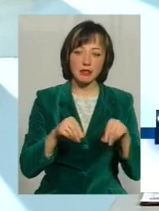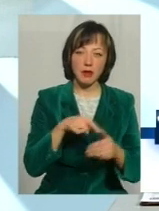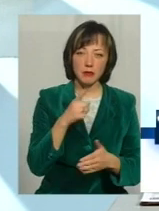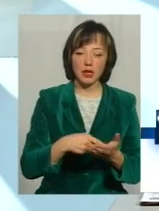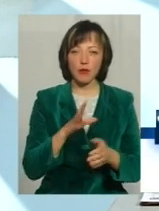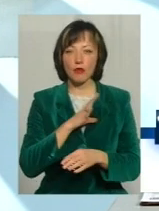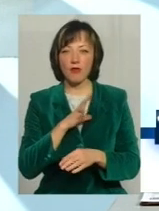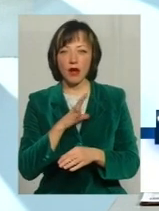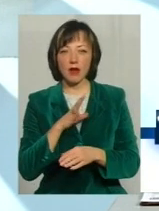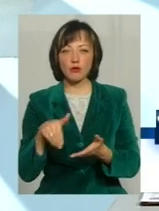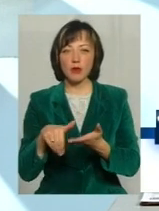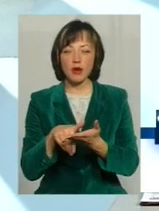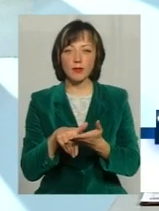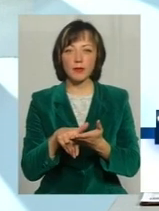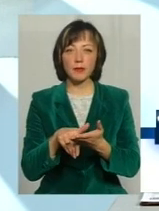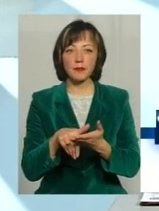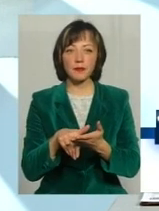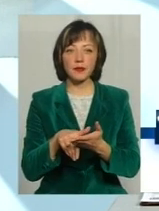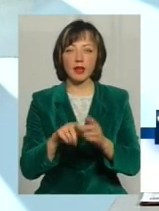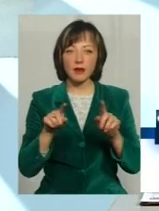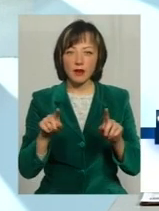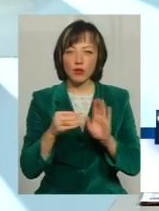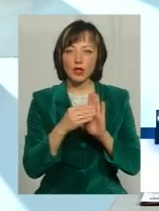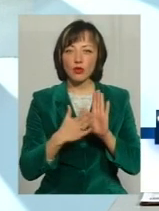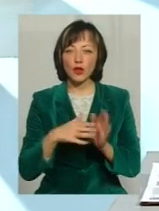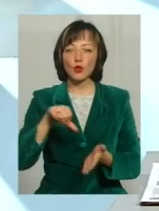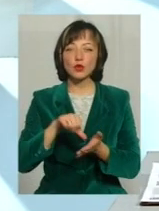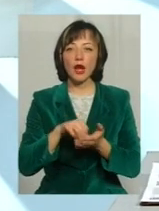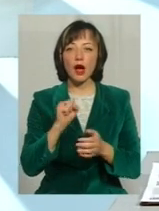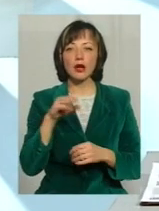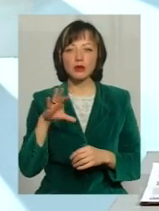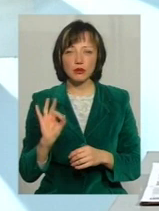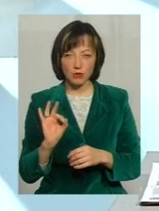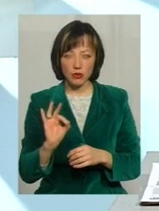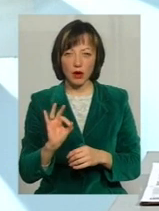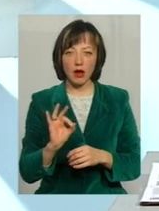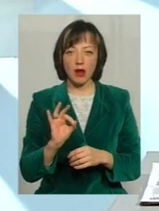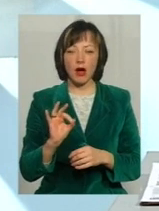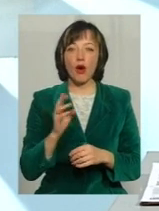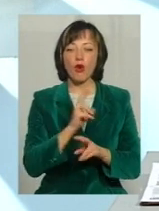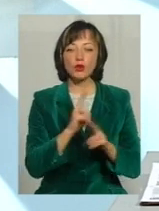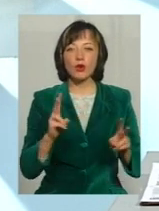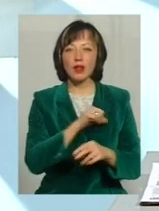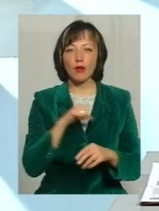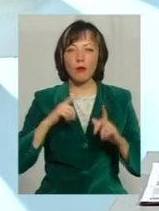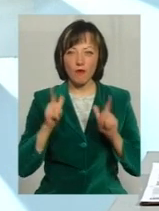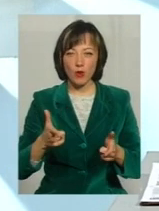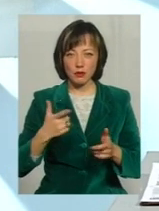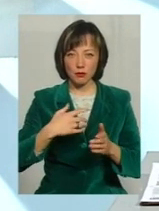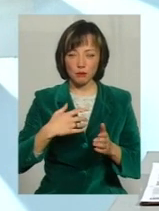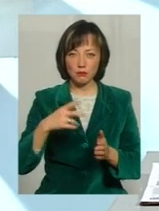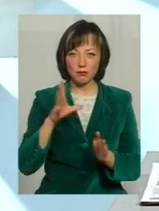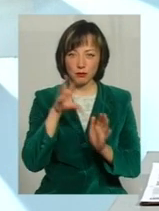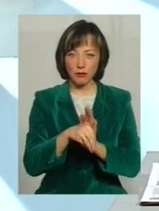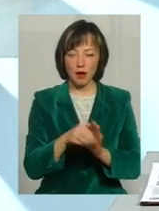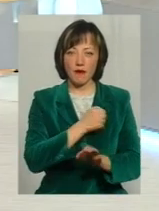питання, бувають вони допомагають Остановити саме статус учасника бойових дій Особливо стосується добровольців Більше того Оскільки